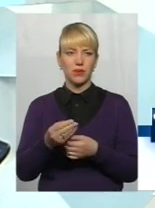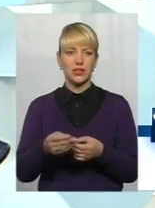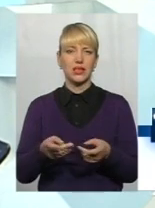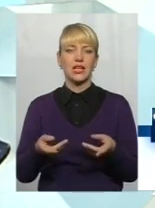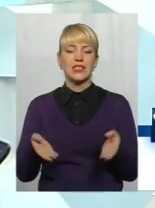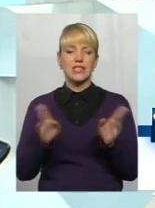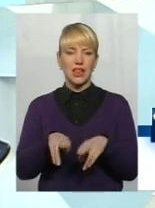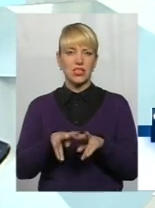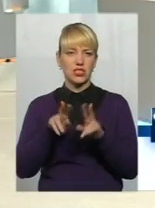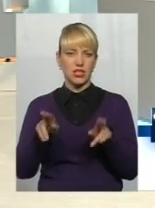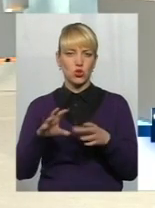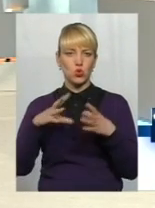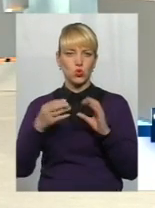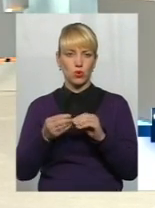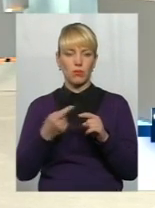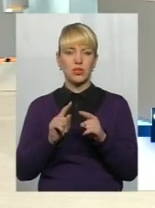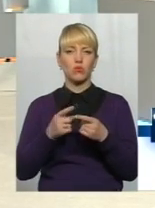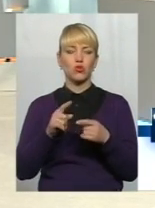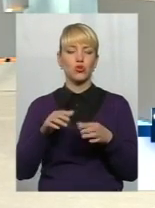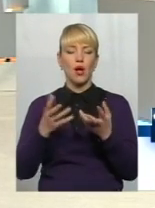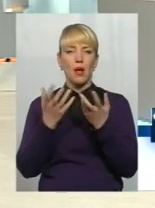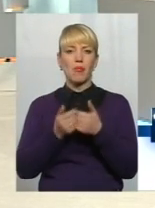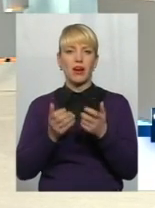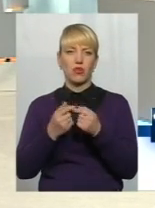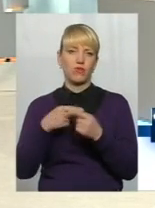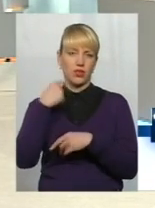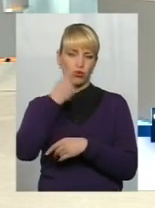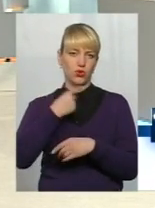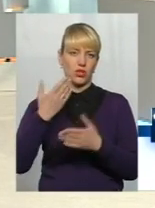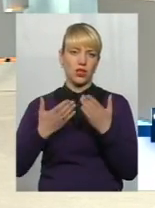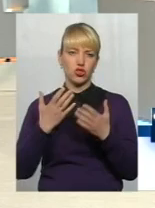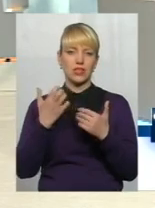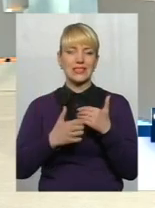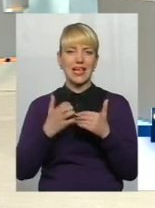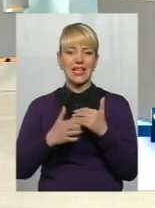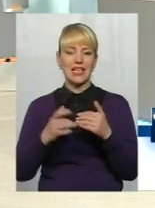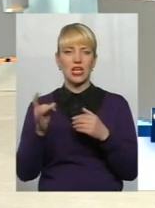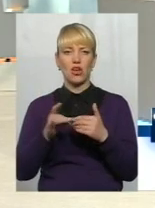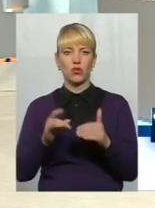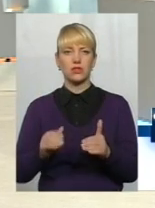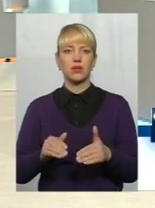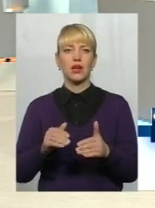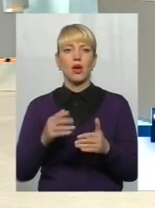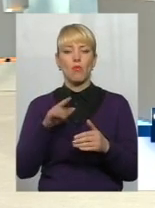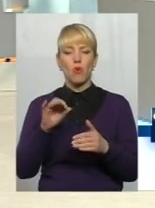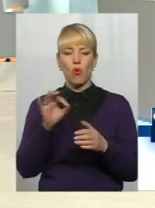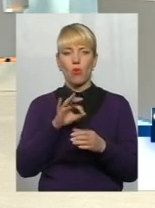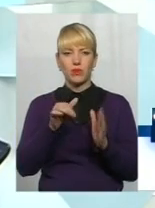саме, тому що перерахунок він індивідуальний. Якщо середній розмір підвищення по області 67 гривень,